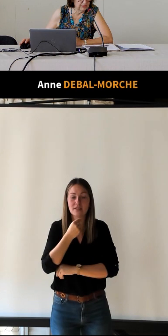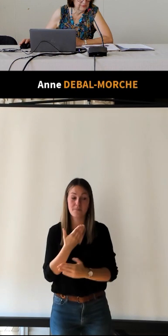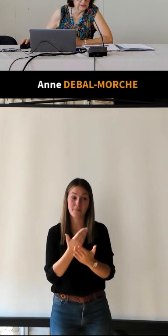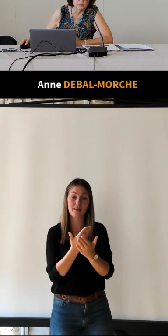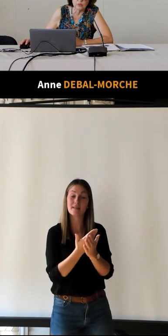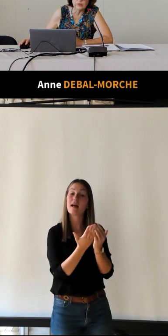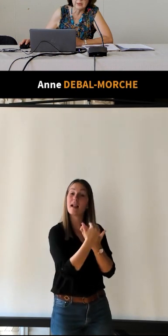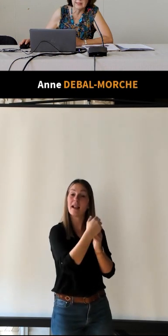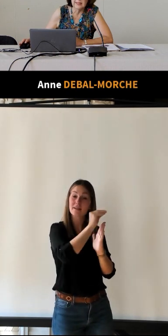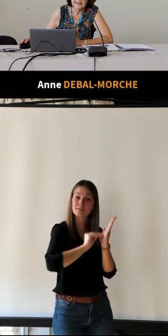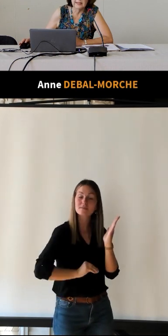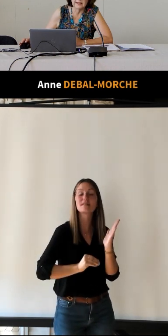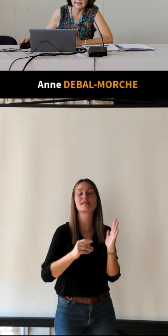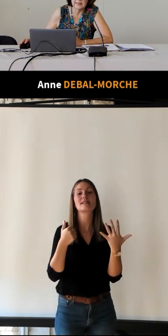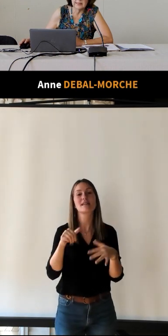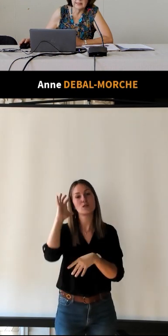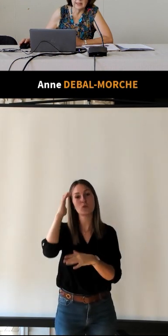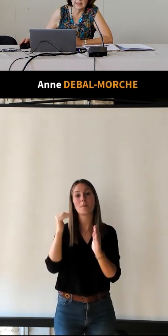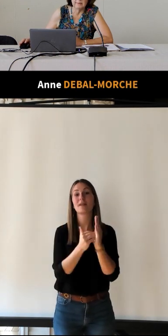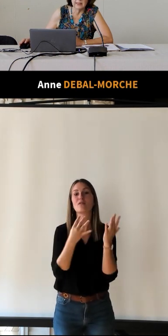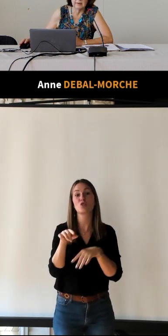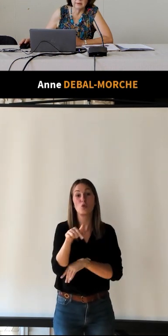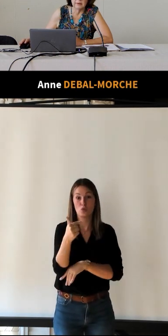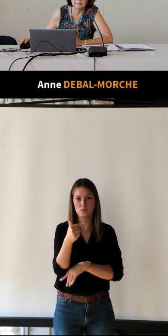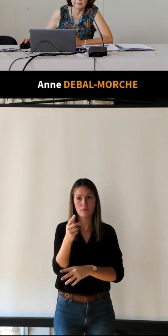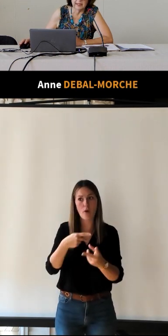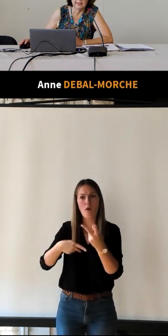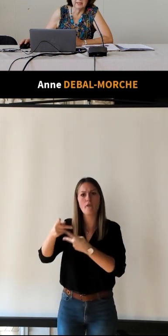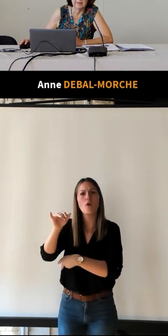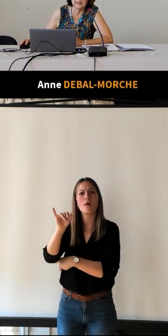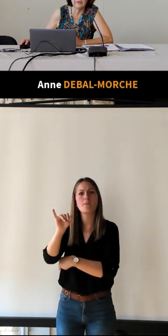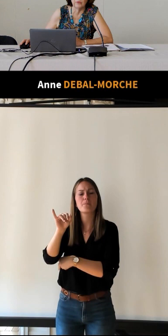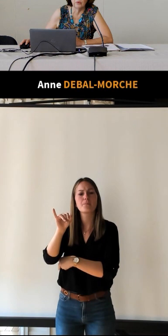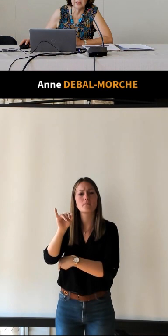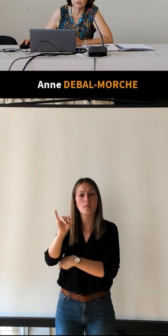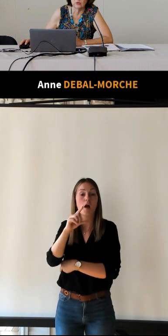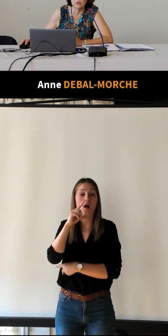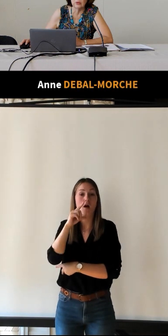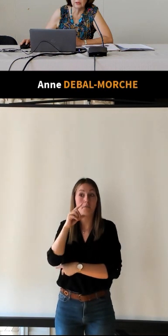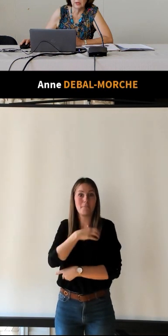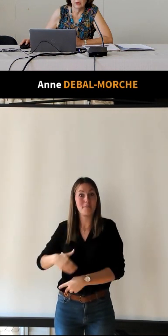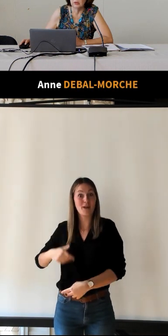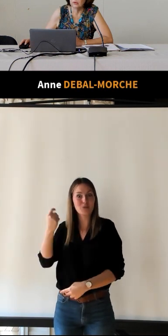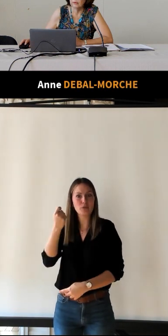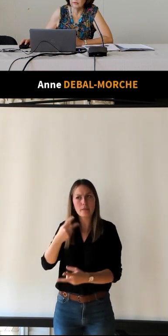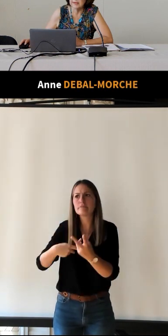août 1912 qui est adressée par Abel Balif au maire de Tours. Donc, vous voyez sa